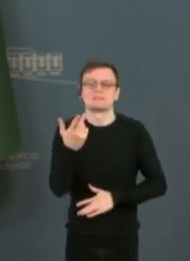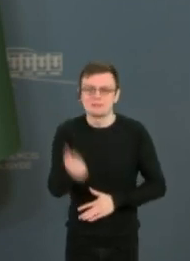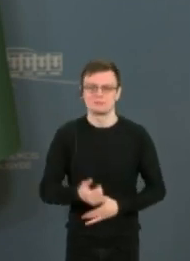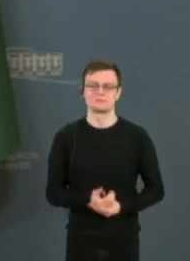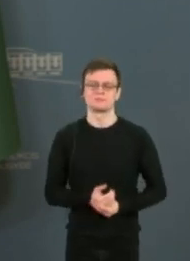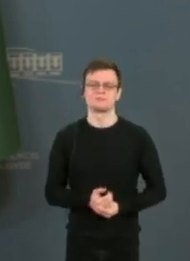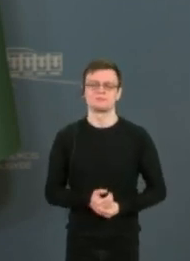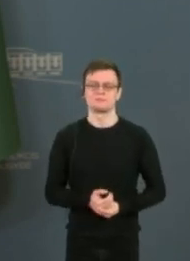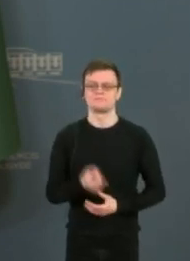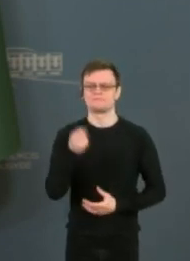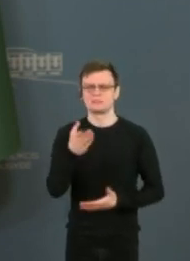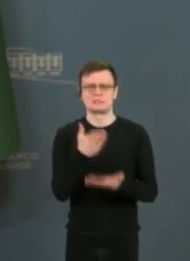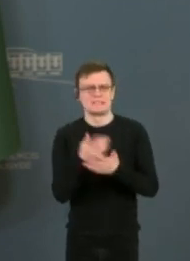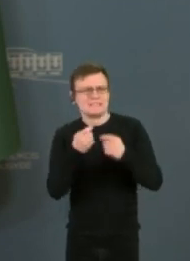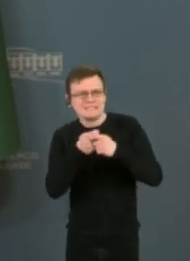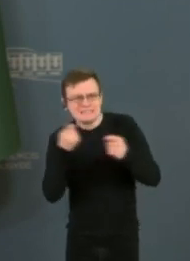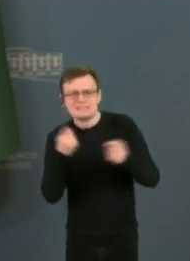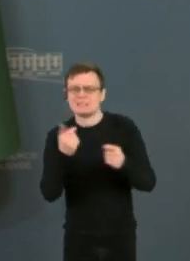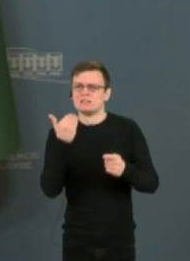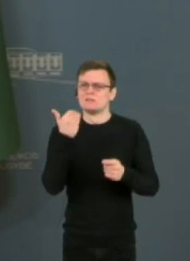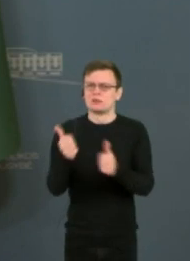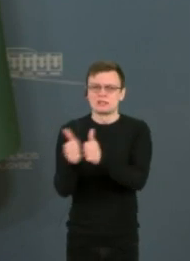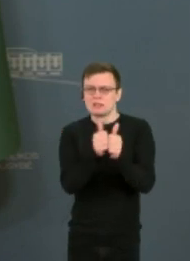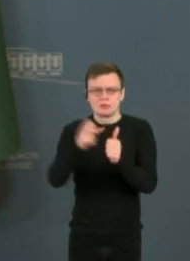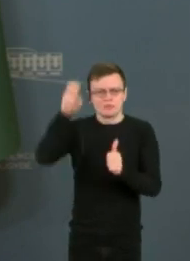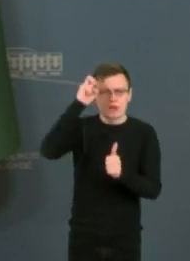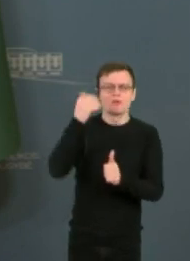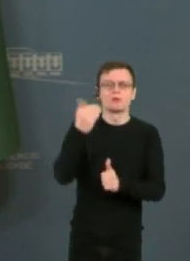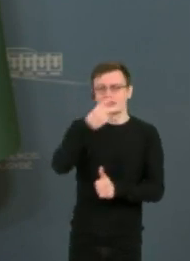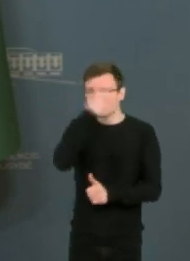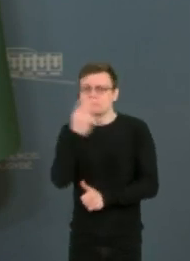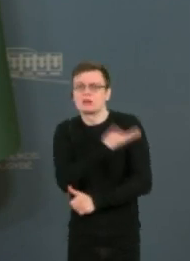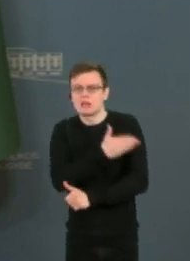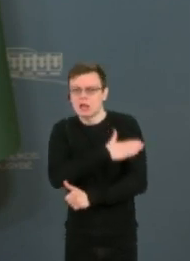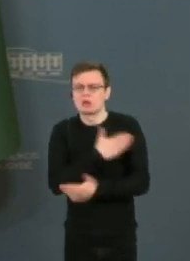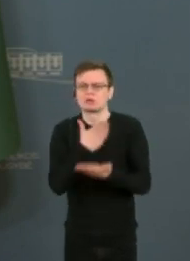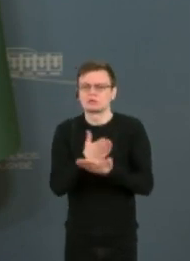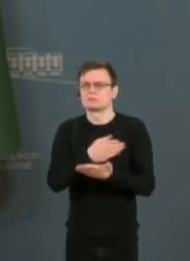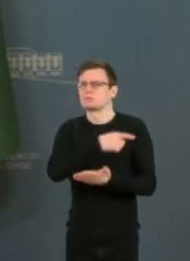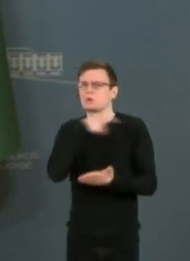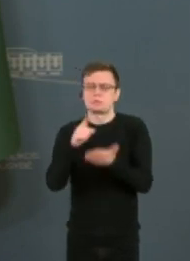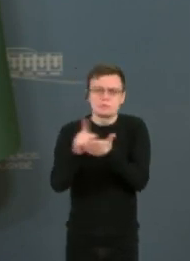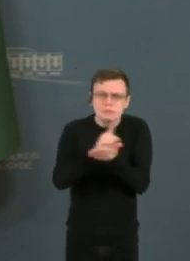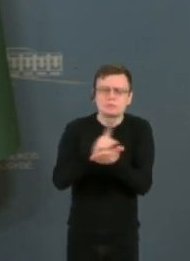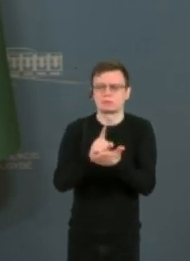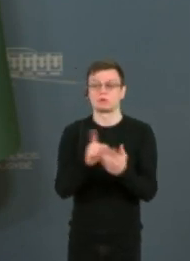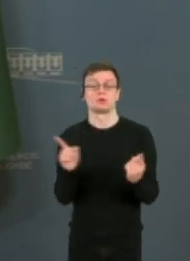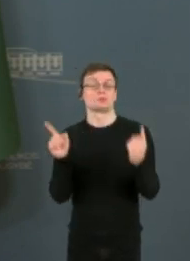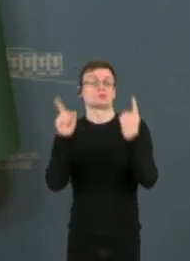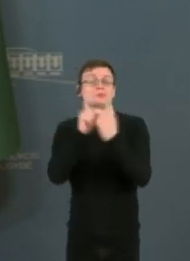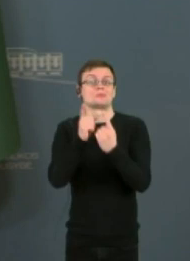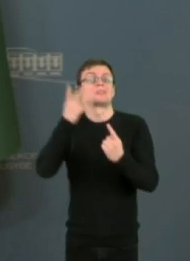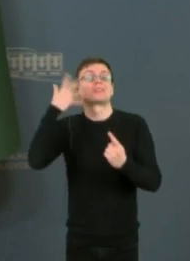visada yra labai intensyvus tarp kaimininių šalių ir taip yra ir Lietuvos ir Lenkijos atveju. Ir todėl kalbėjome taip pat susitikimo metu,